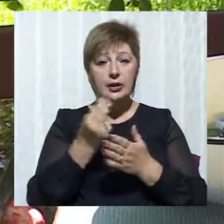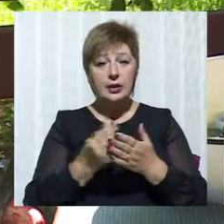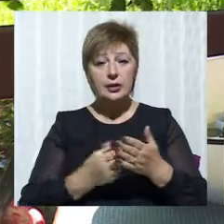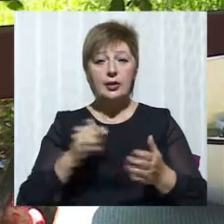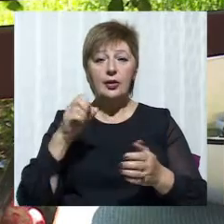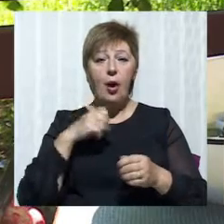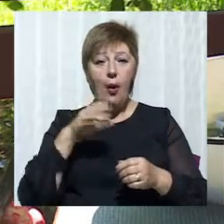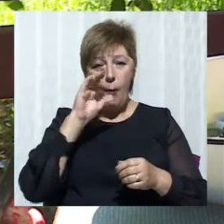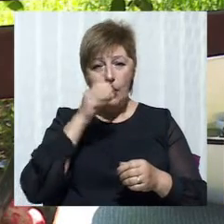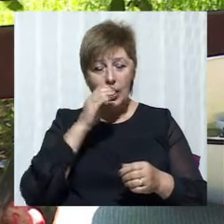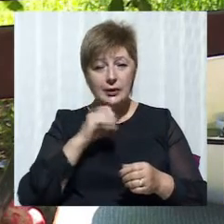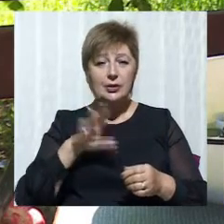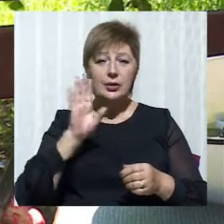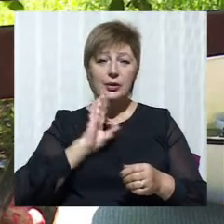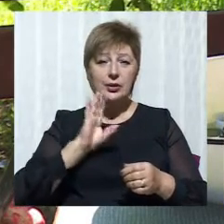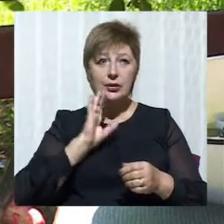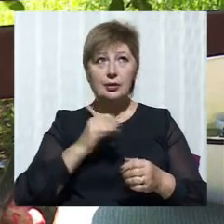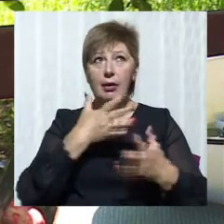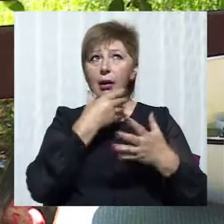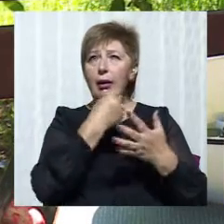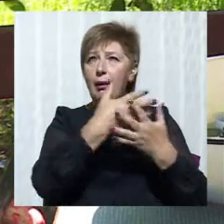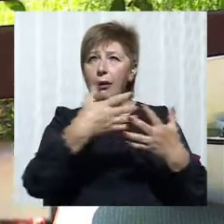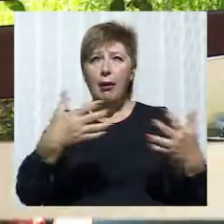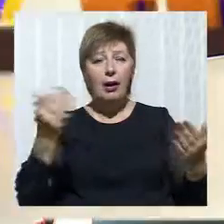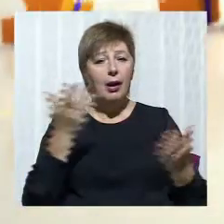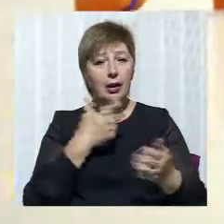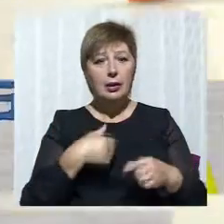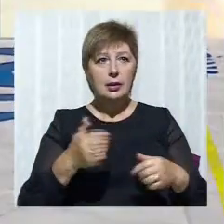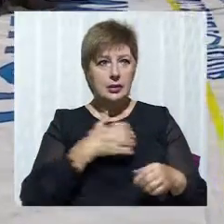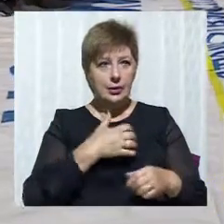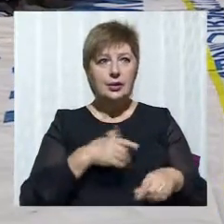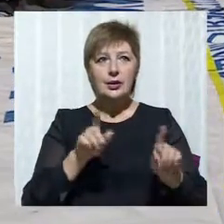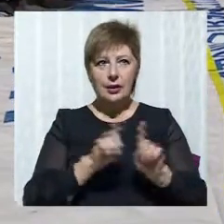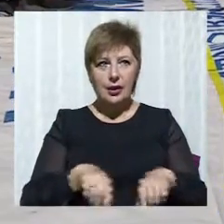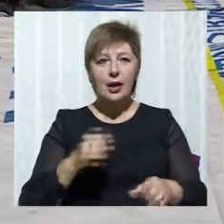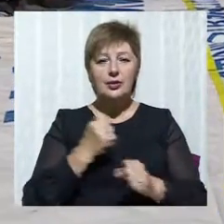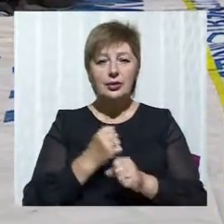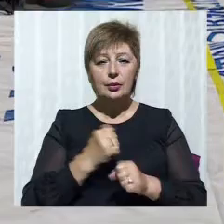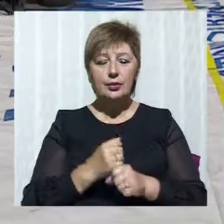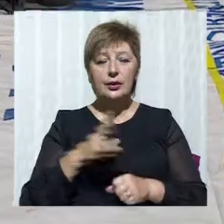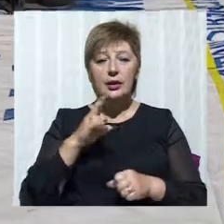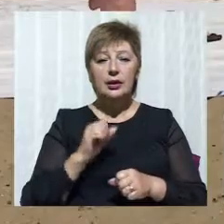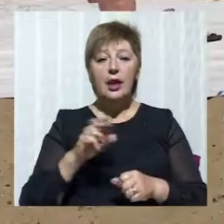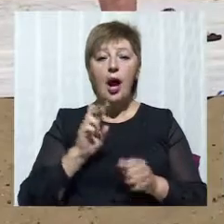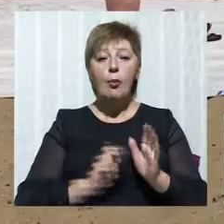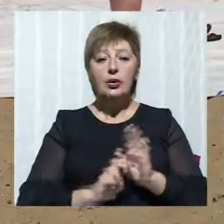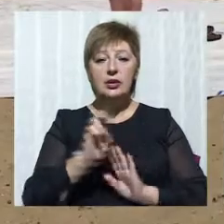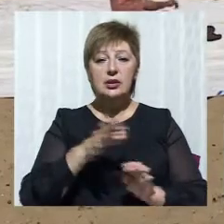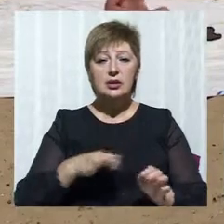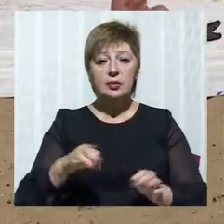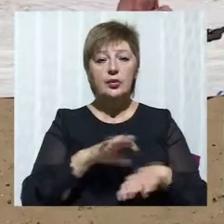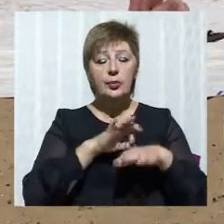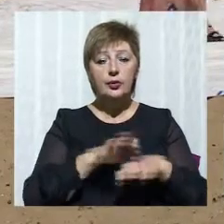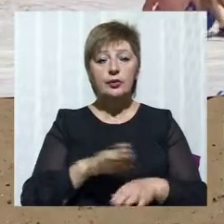Соняшники, гори, озера, краса. Раптом закрутіла зробити так само. На Монастирському острові провели